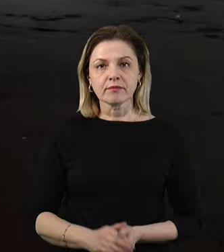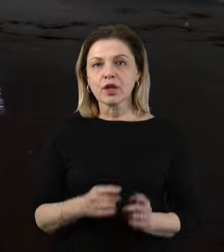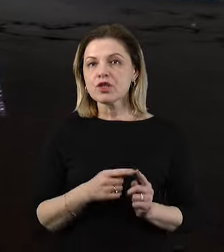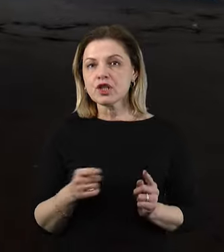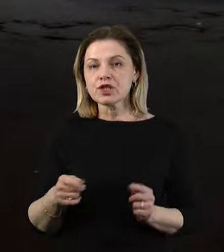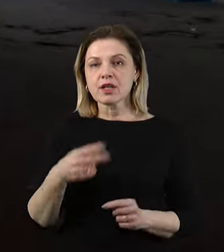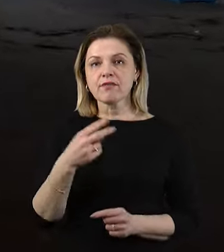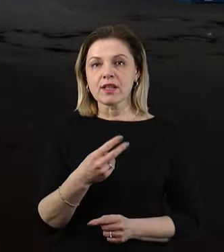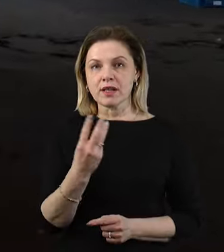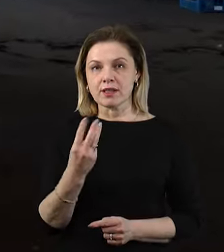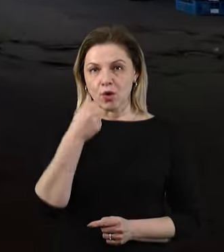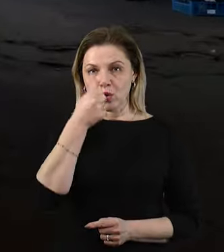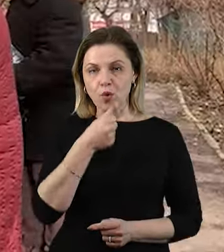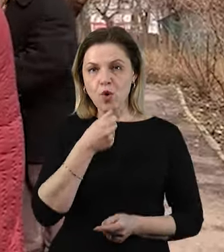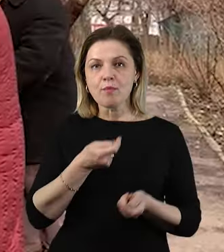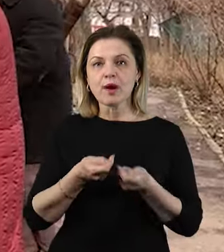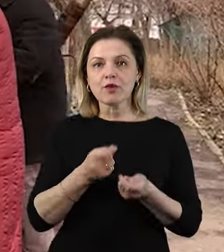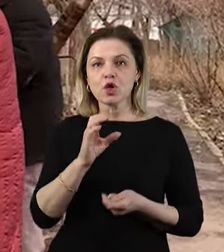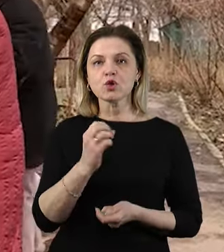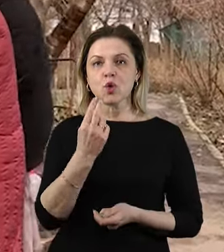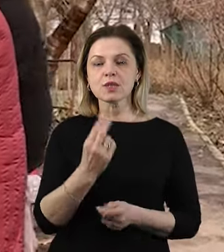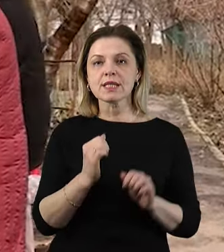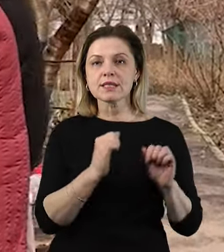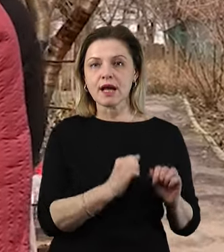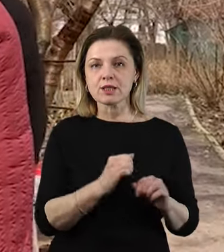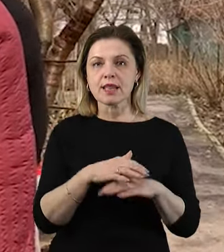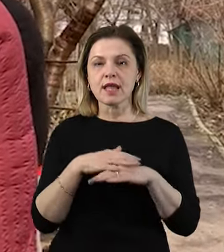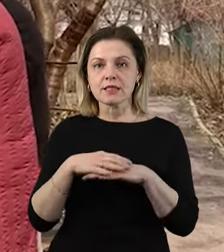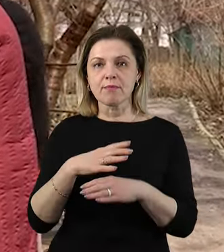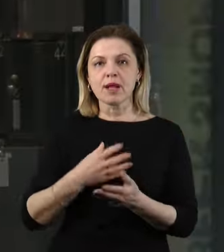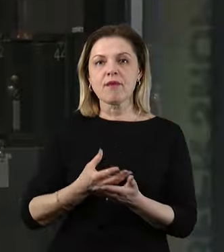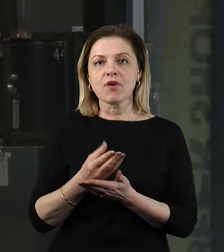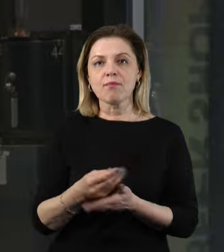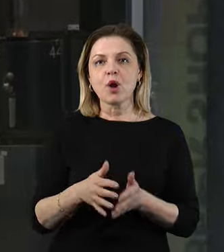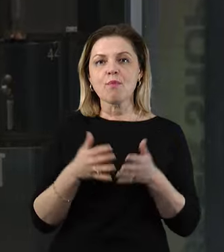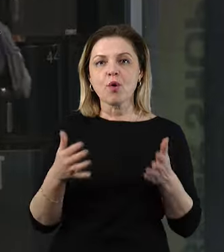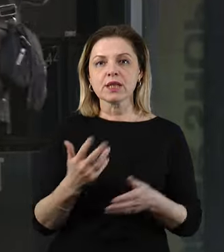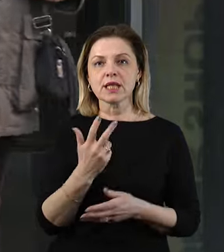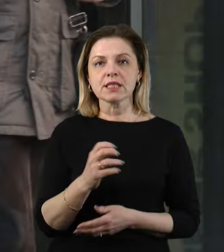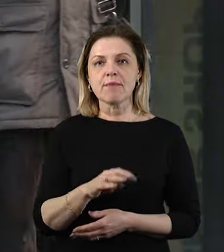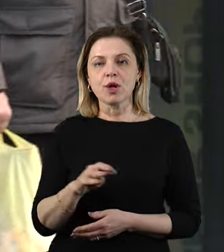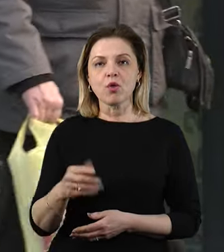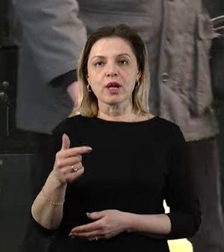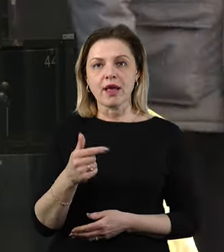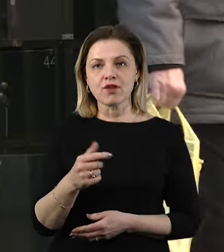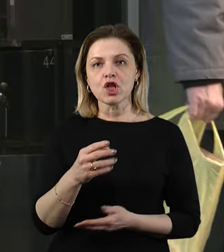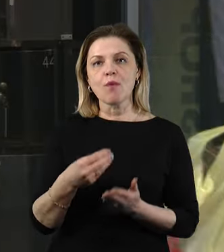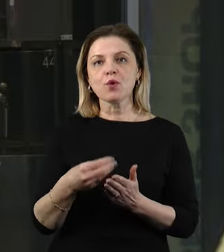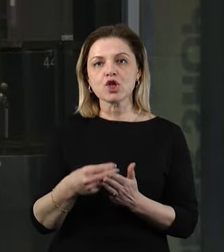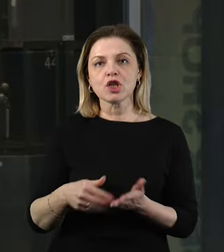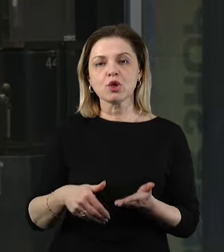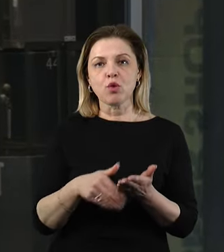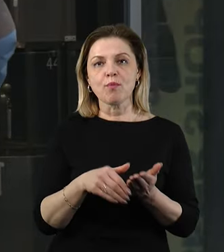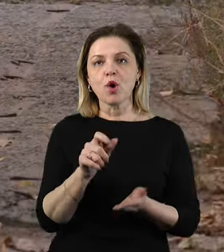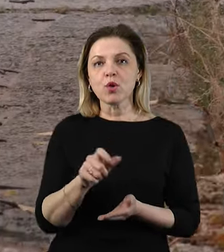Протягом 2023 року управлінням соціального захисту населення було виплачено понад 300 мільйонів гривень бюджетної допомоги людям, які